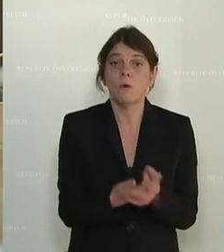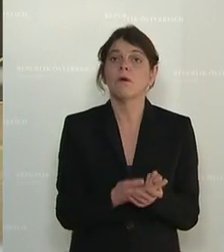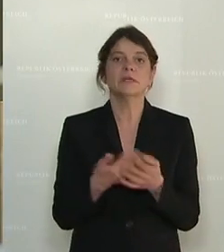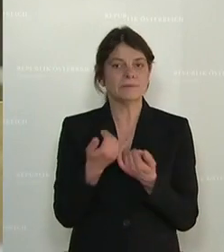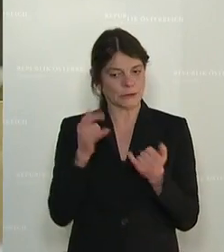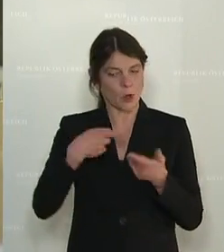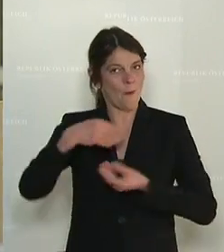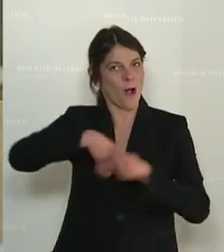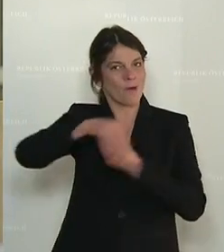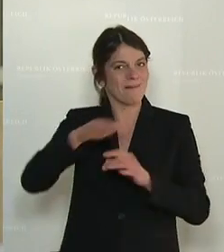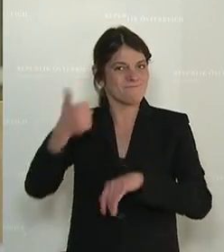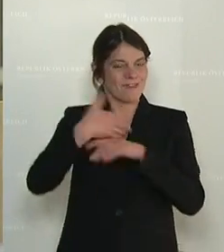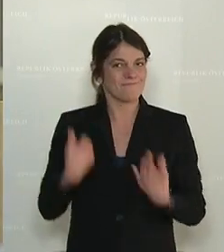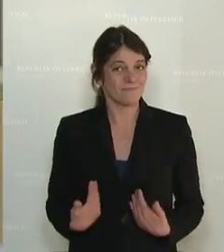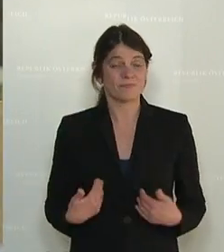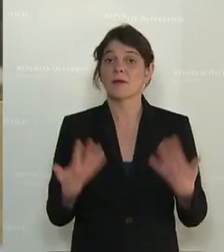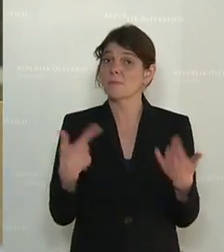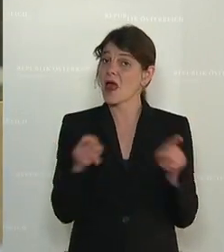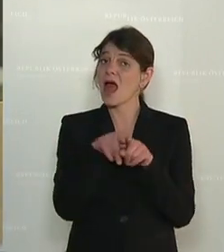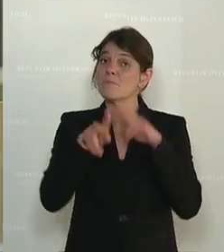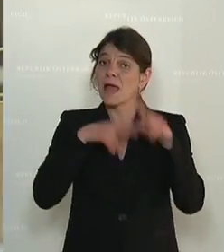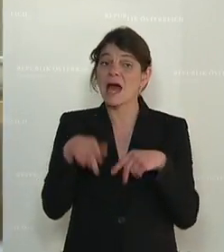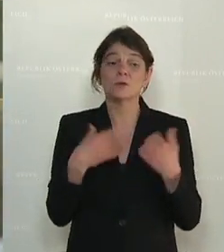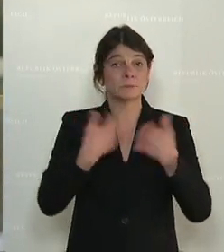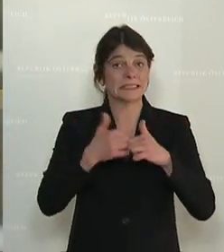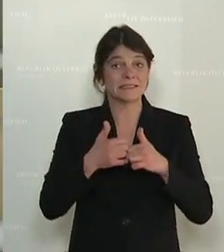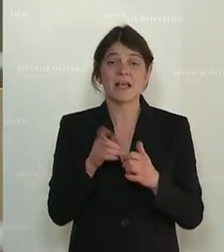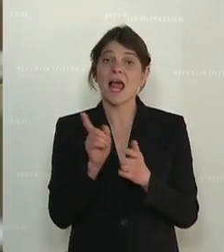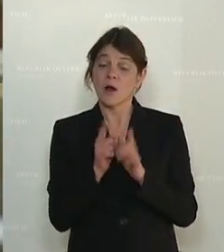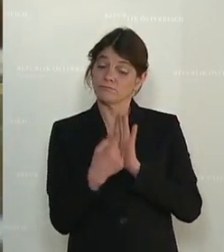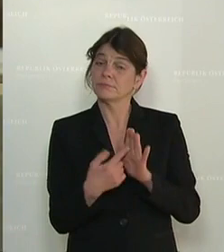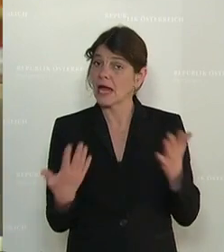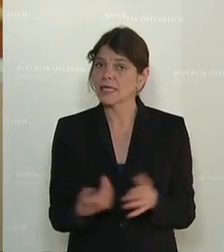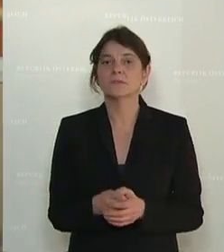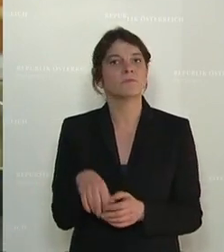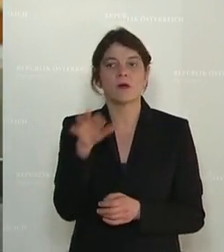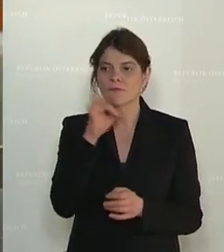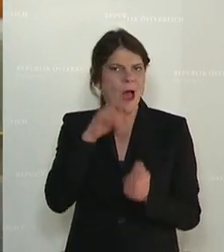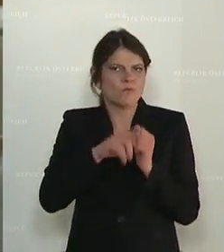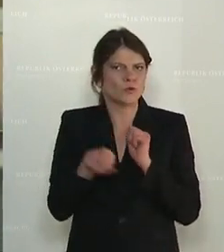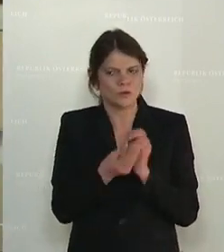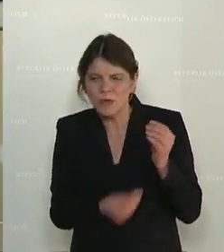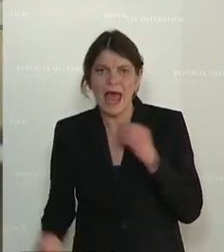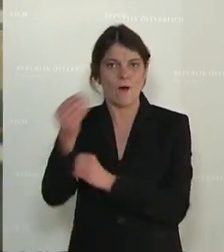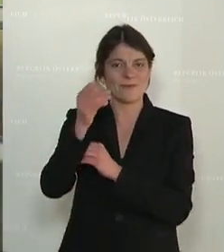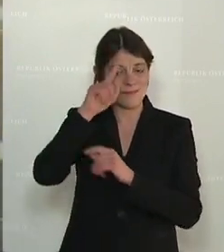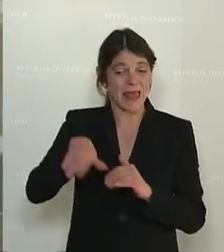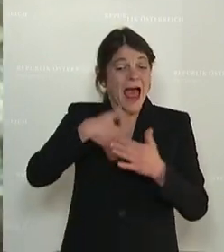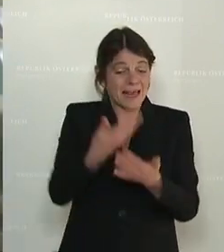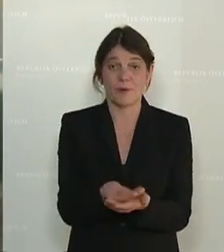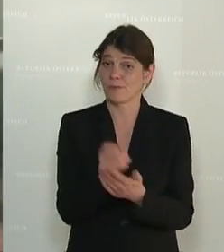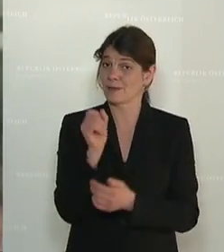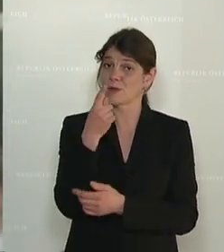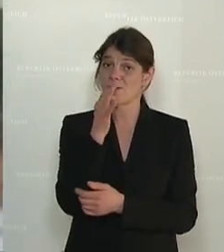Im Gleichbehandlungsbericht wird aber auch darauf hingewiesen, dass das Frauenbudget erhöht werden muss, um die Angebote gerade in